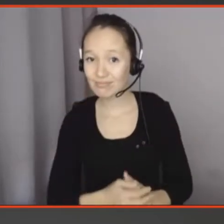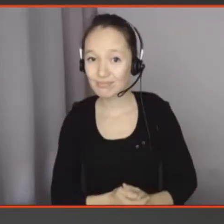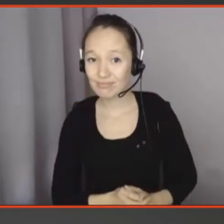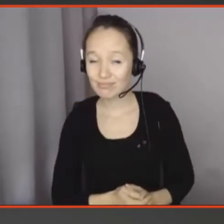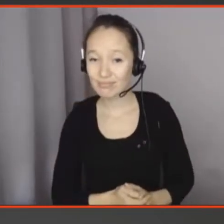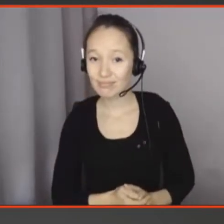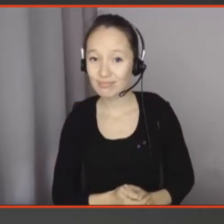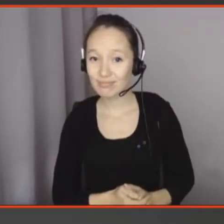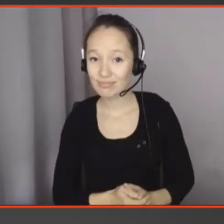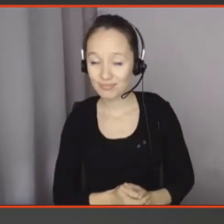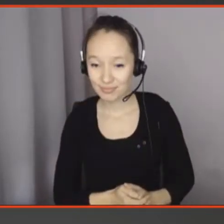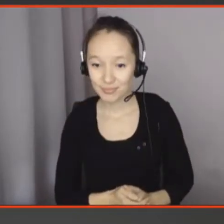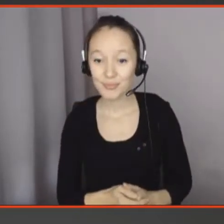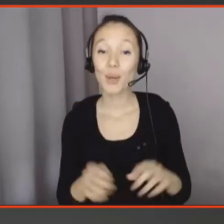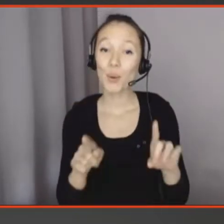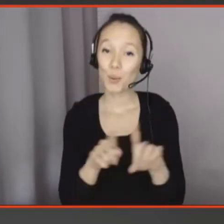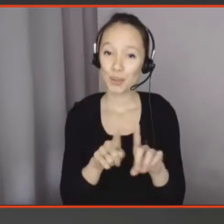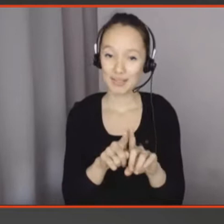J'ai aussi une mission pour vous.